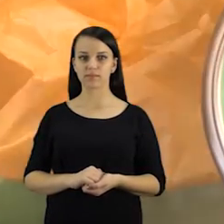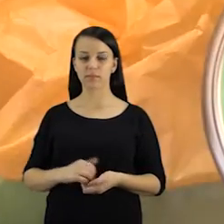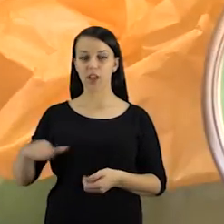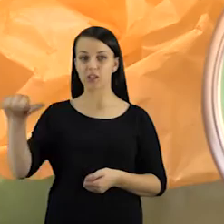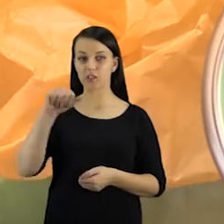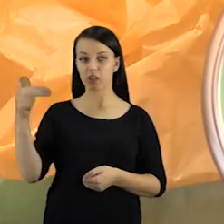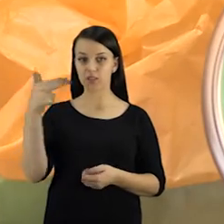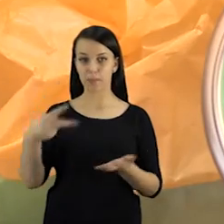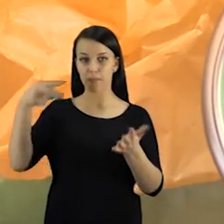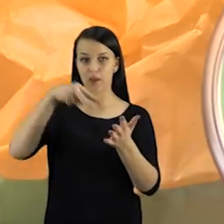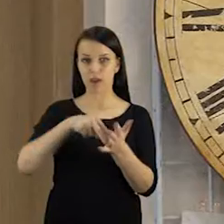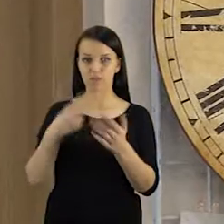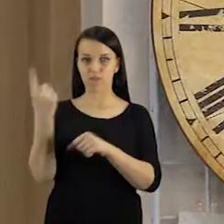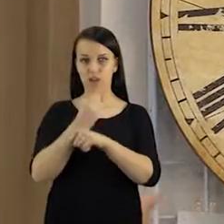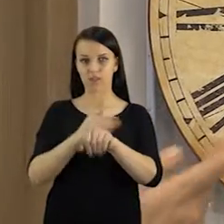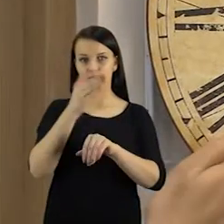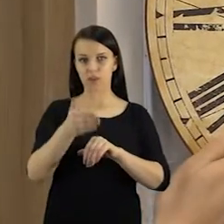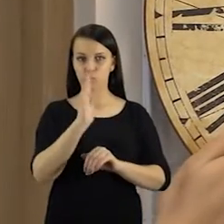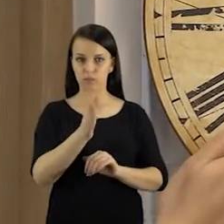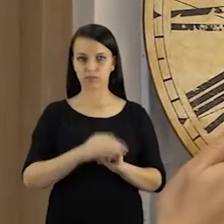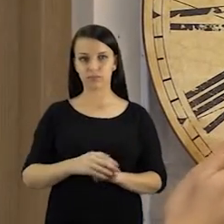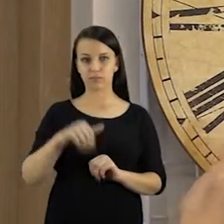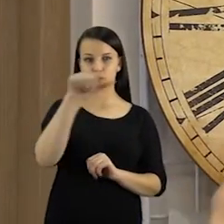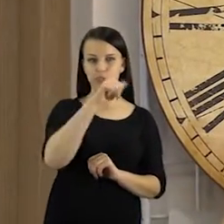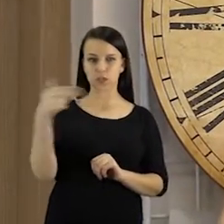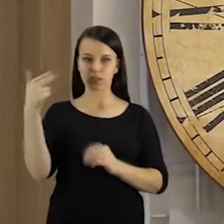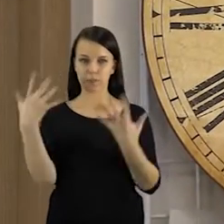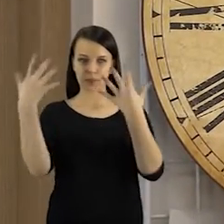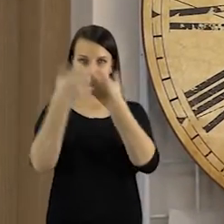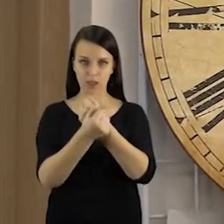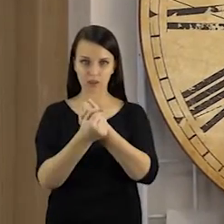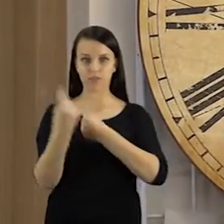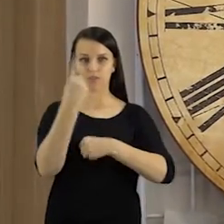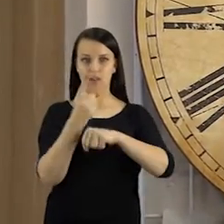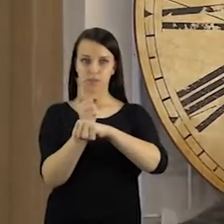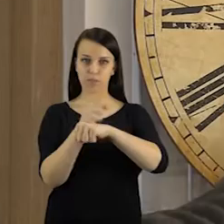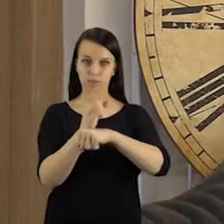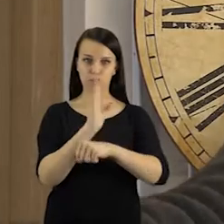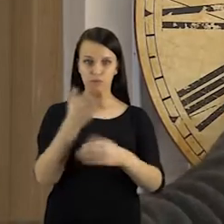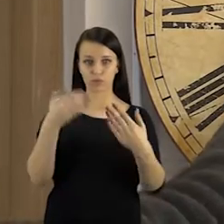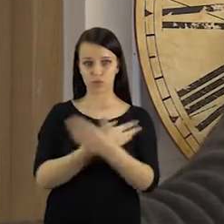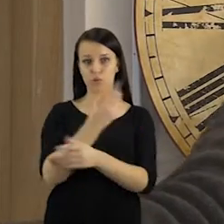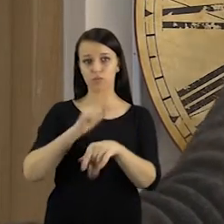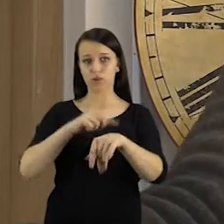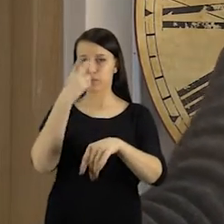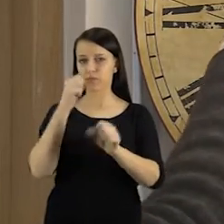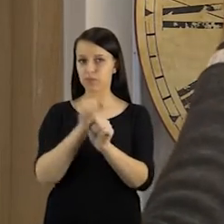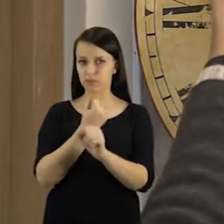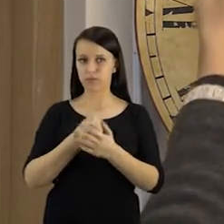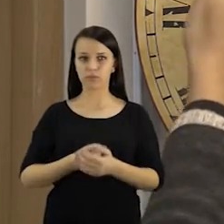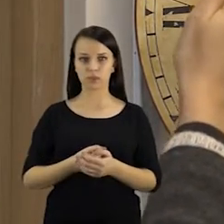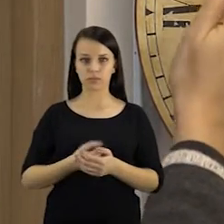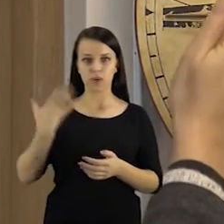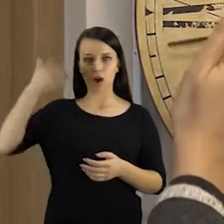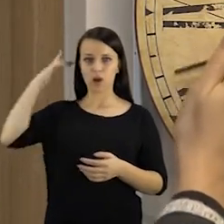Jau šį stavą atgali kelsimės valandą vėliau. Naktį į sekmadienį persukus laikrodžius vieną valandą atgal, teks vėl derintis prie naujo